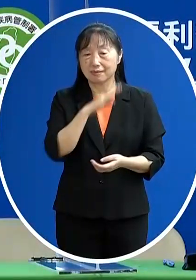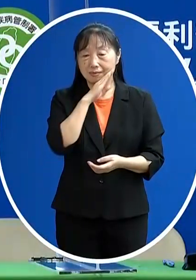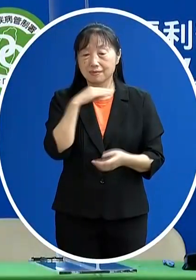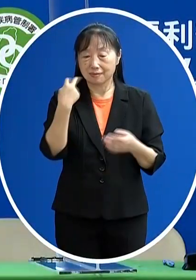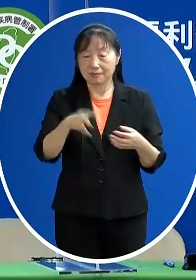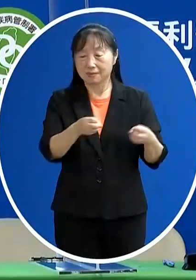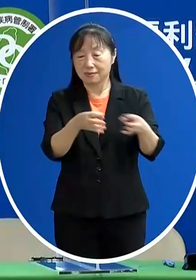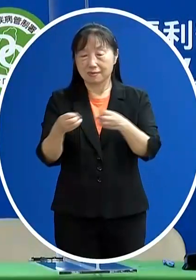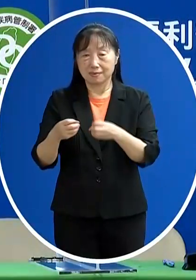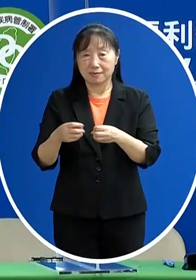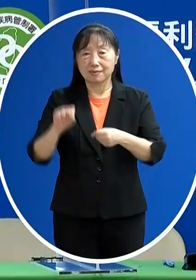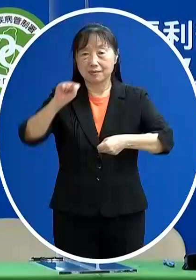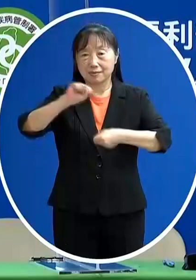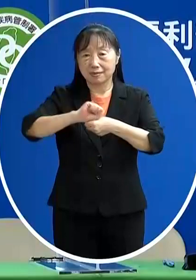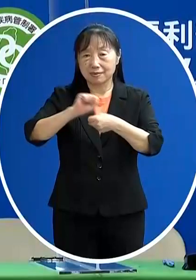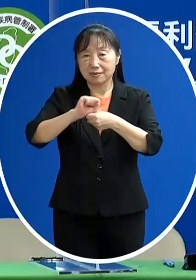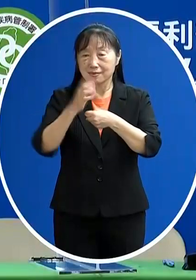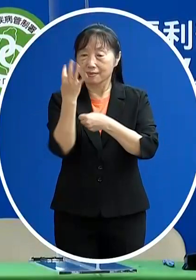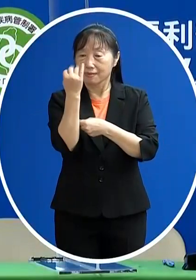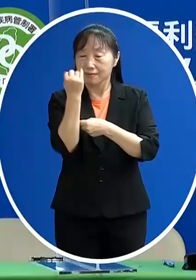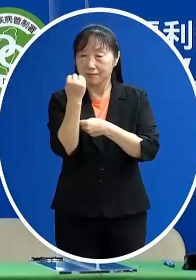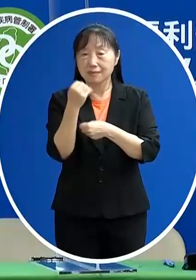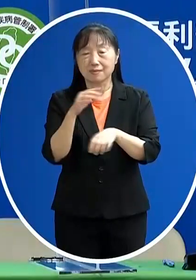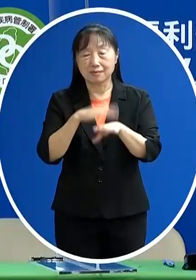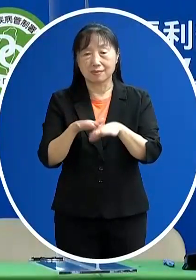要再增加的人數的參考目前是這樣